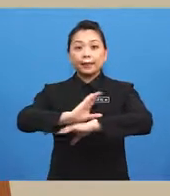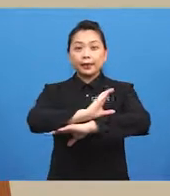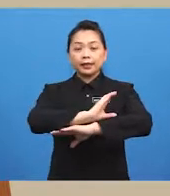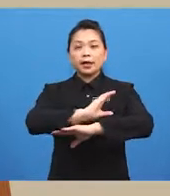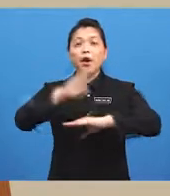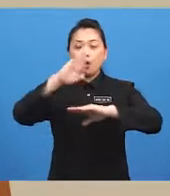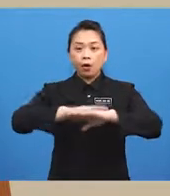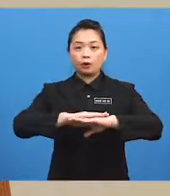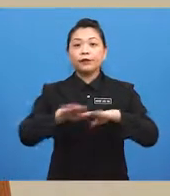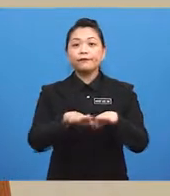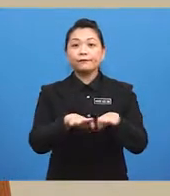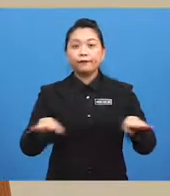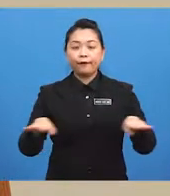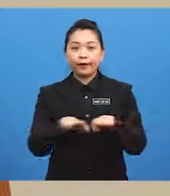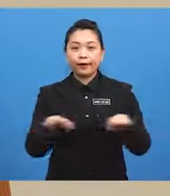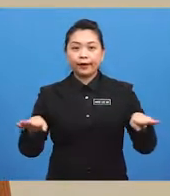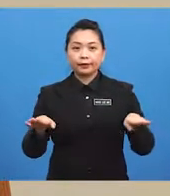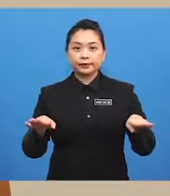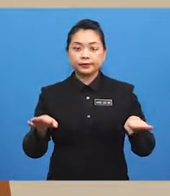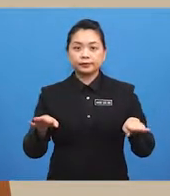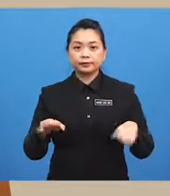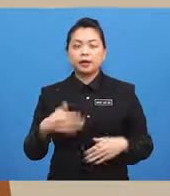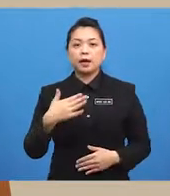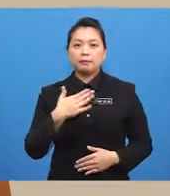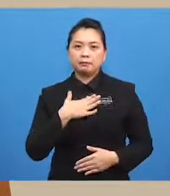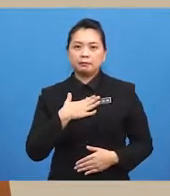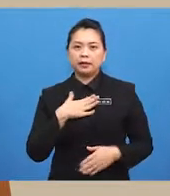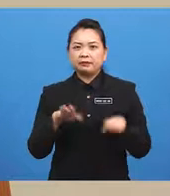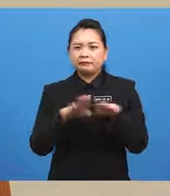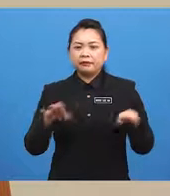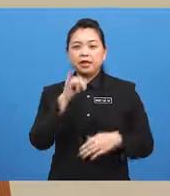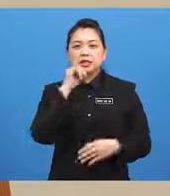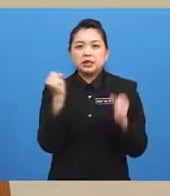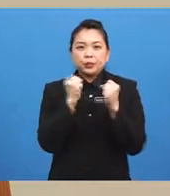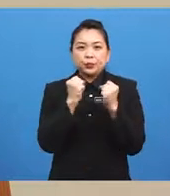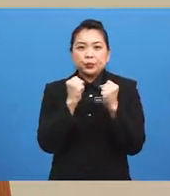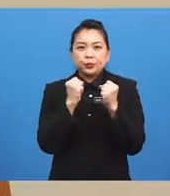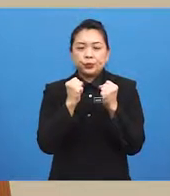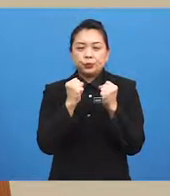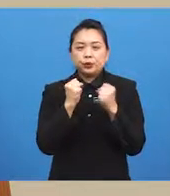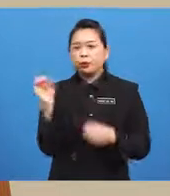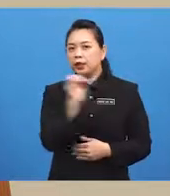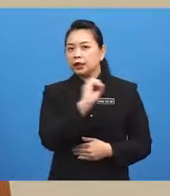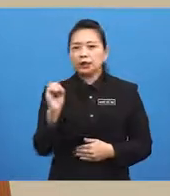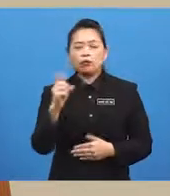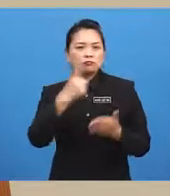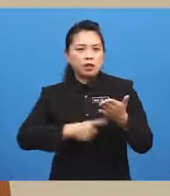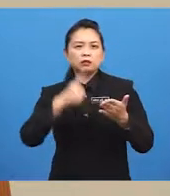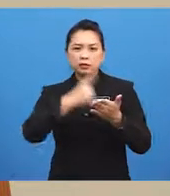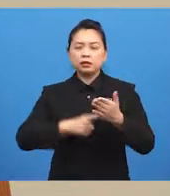My tile floor is... ...coo... ...without any carpets.